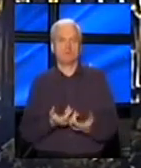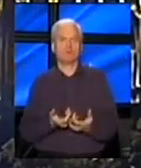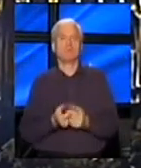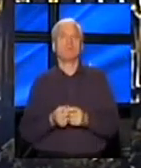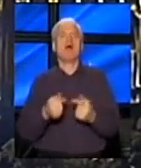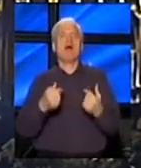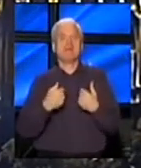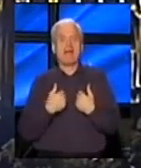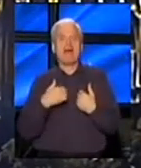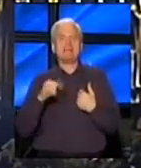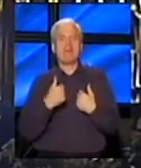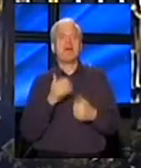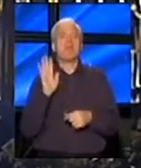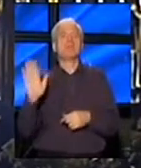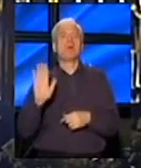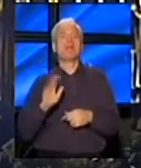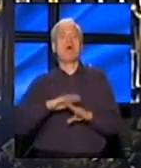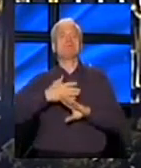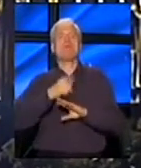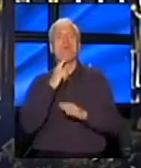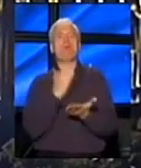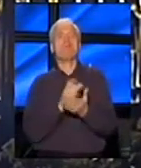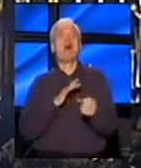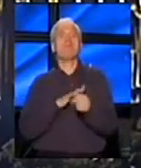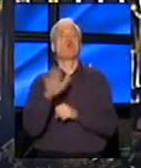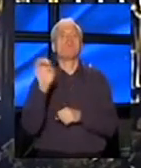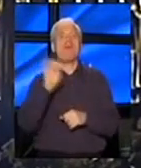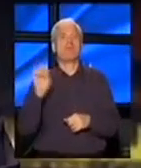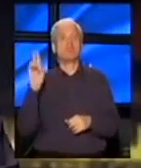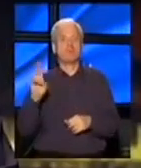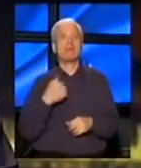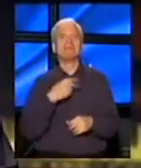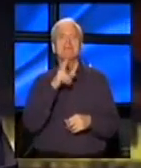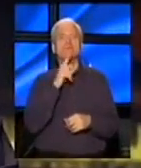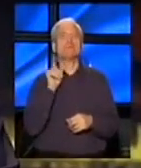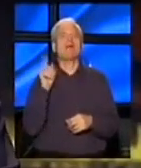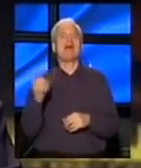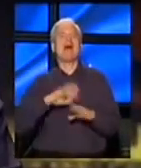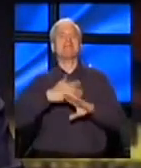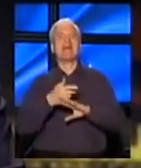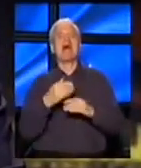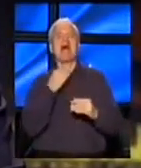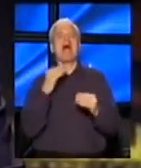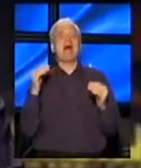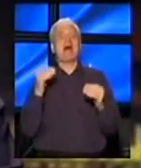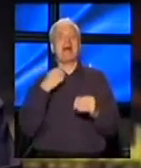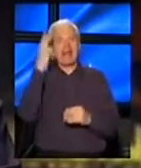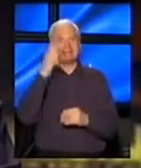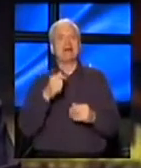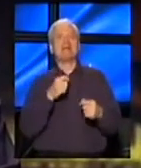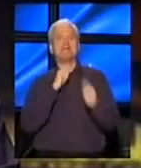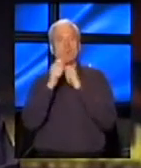pripadao stranci koja je bila protiv Evropske unije. Traži sam na ta stranka glasa za sporozum o predruživanju.